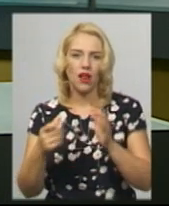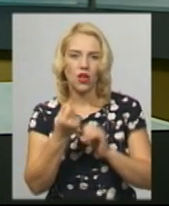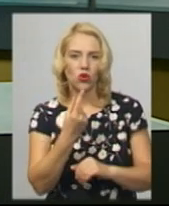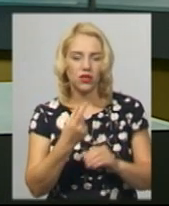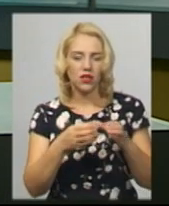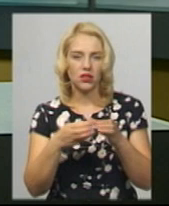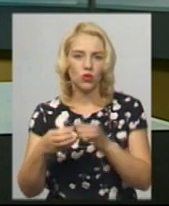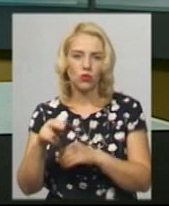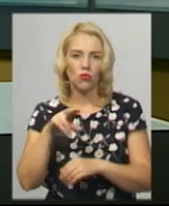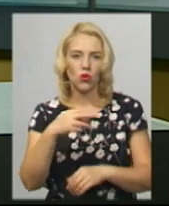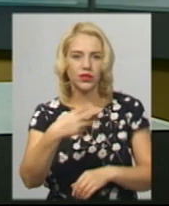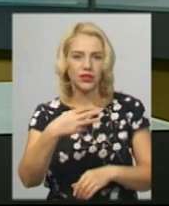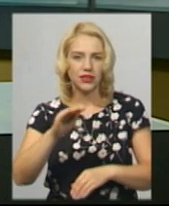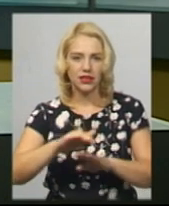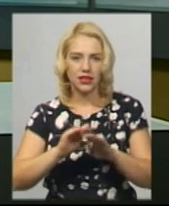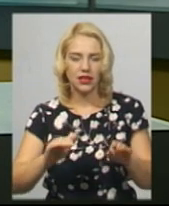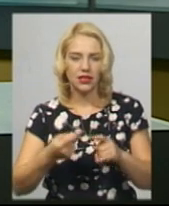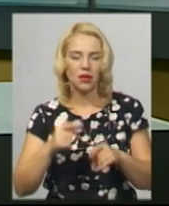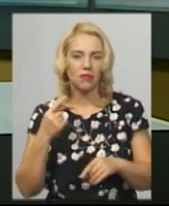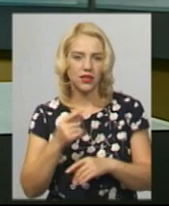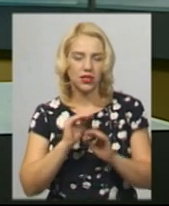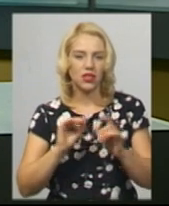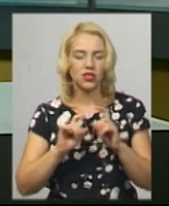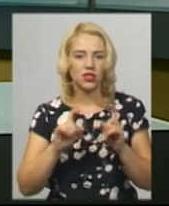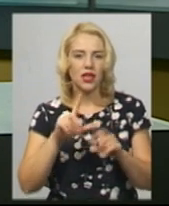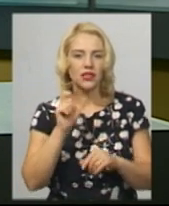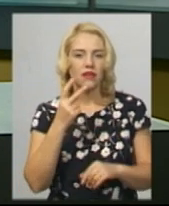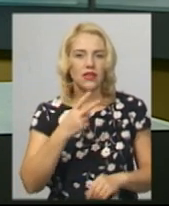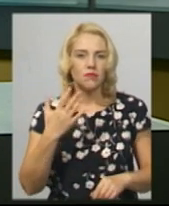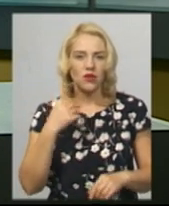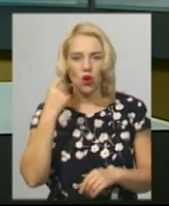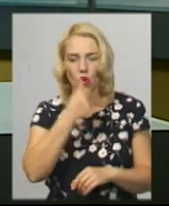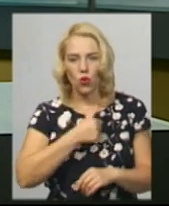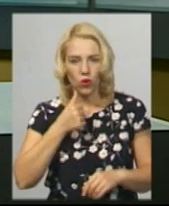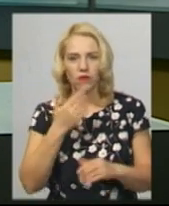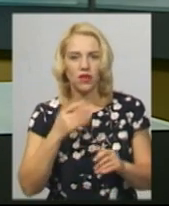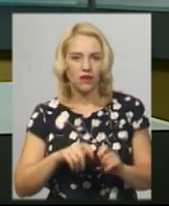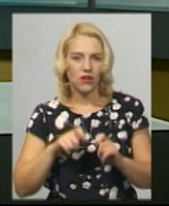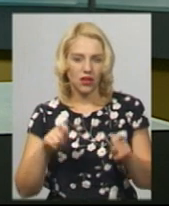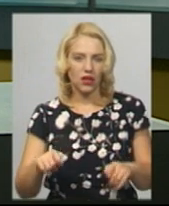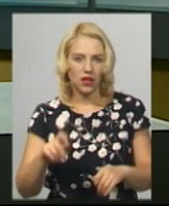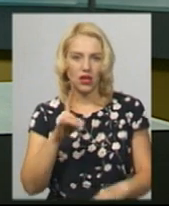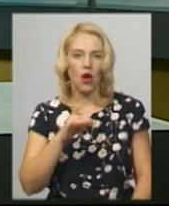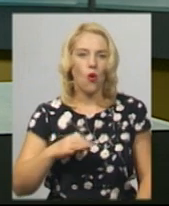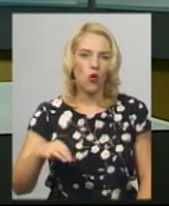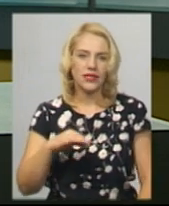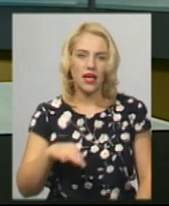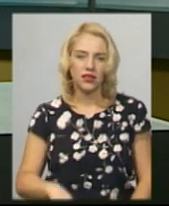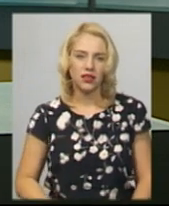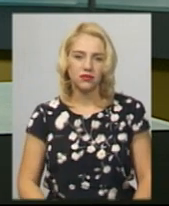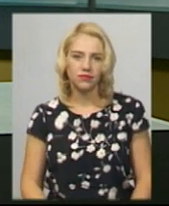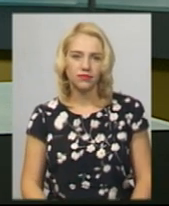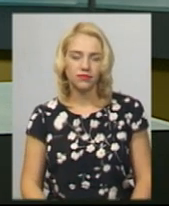середньому 30 дітей. Додається перший дитячий садочок за 25 років, який відкрили у мікрорайоні Озерна. Далі у сюжеті Анастасії